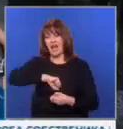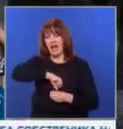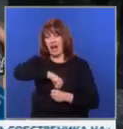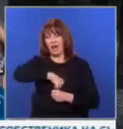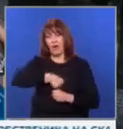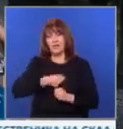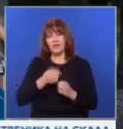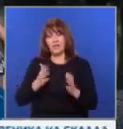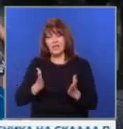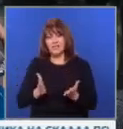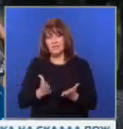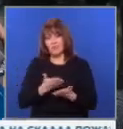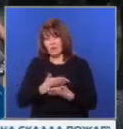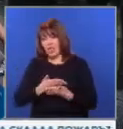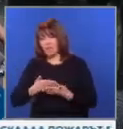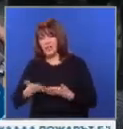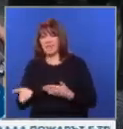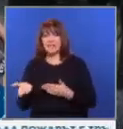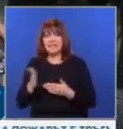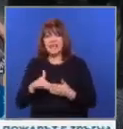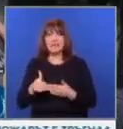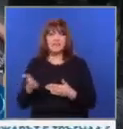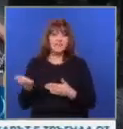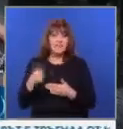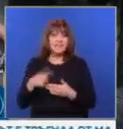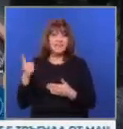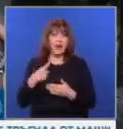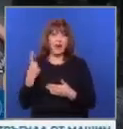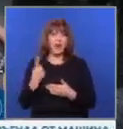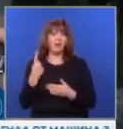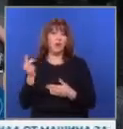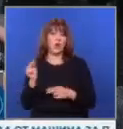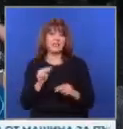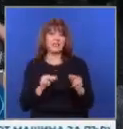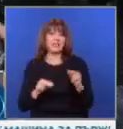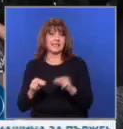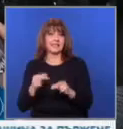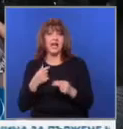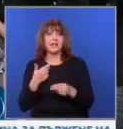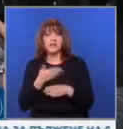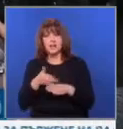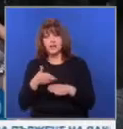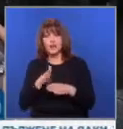с всяко едно заседание, на което ние постоянно слушаме как